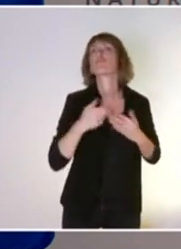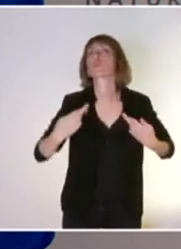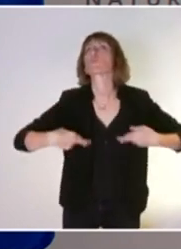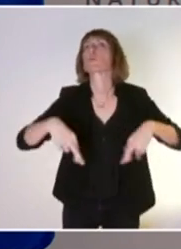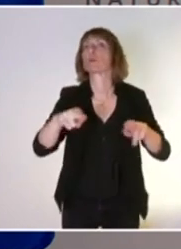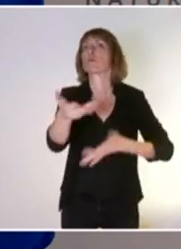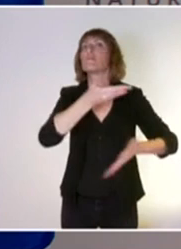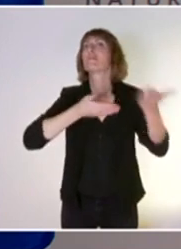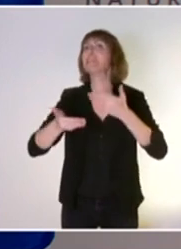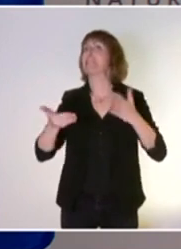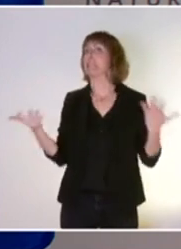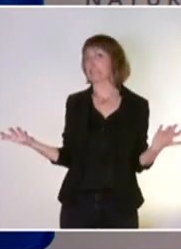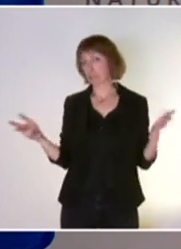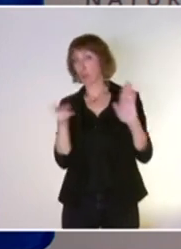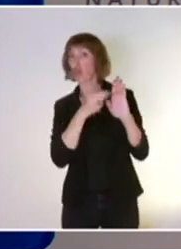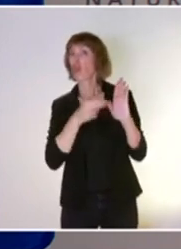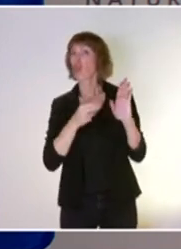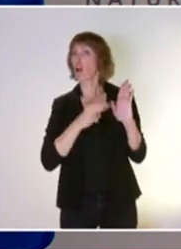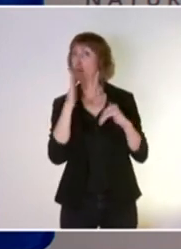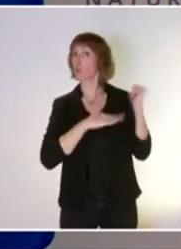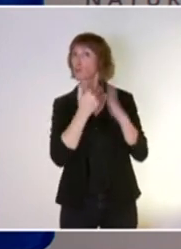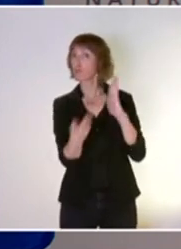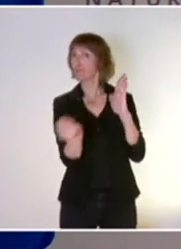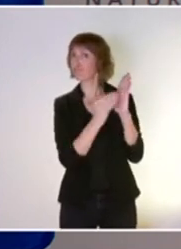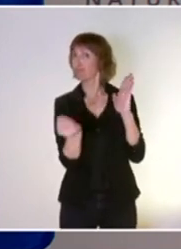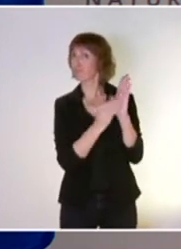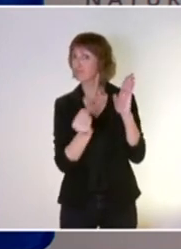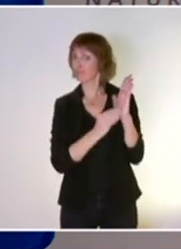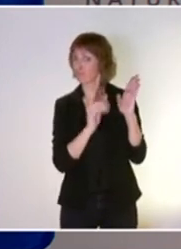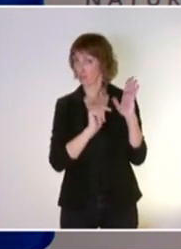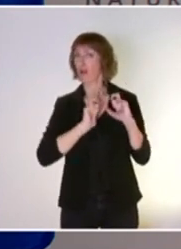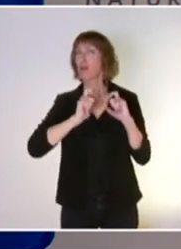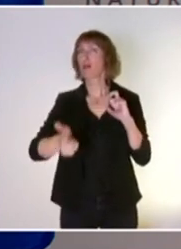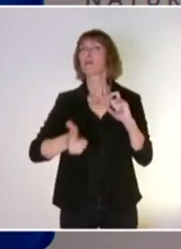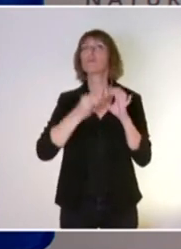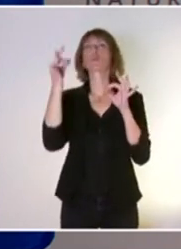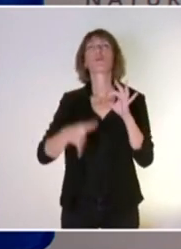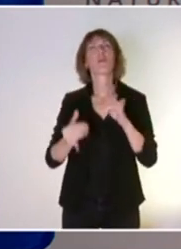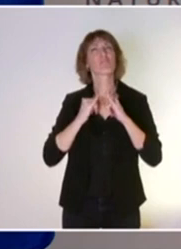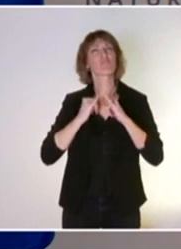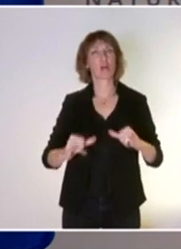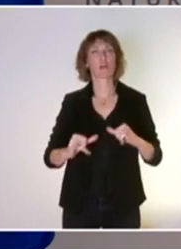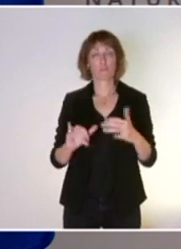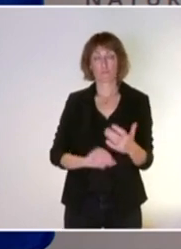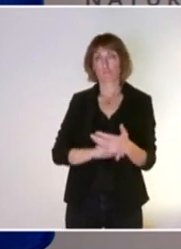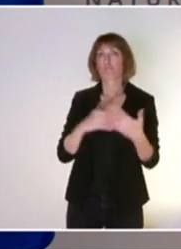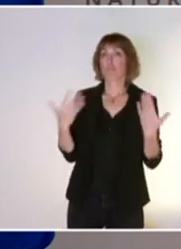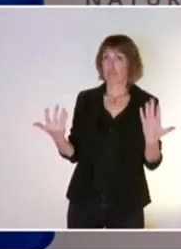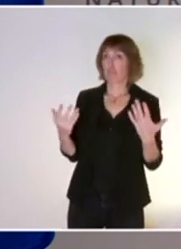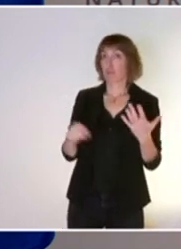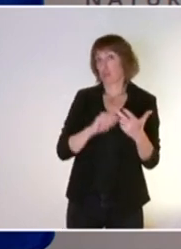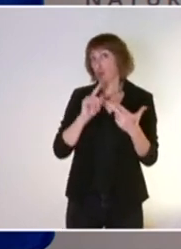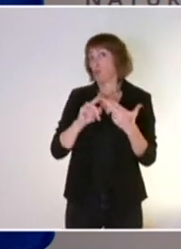des normes que l'on se fixe, par exemple dans la construction, qui ont un impact majeur. Et une des troisièmes réflexions, enfin des